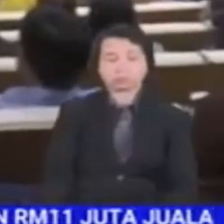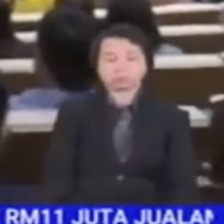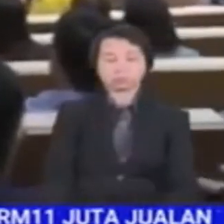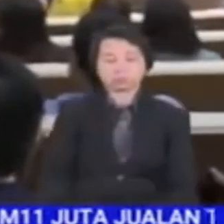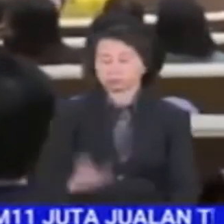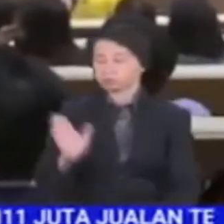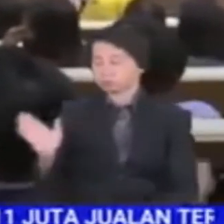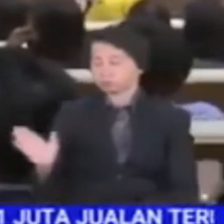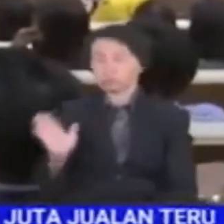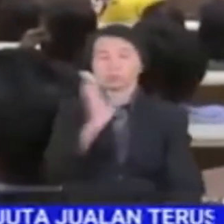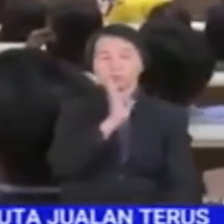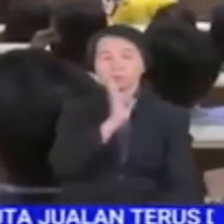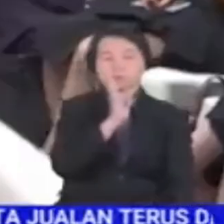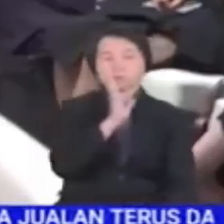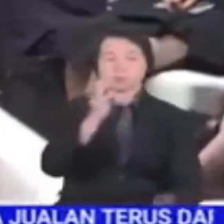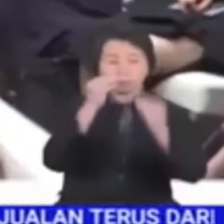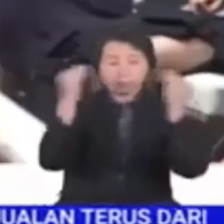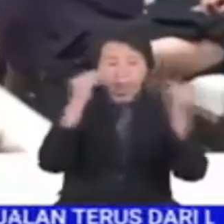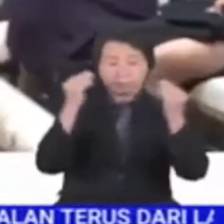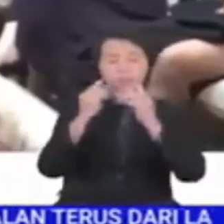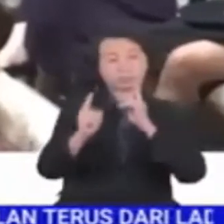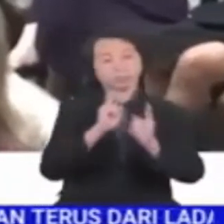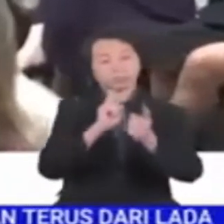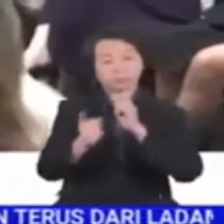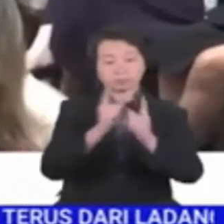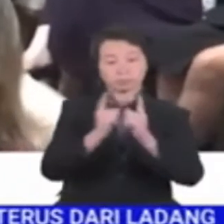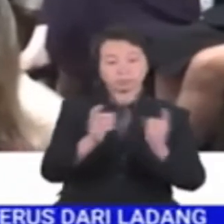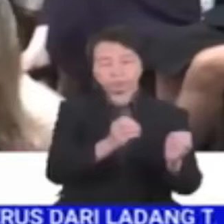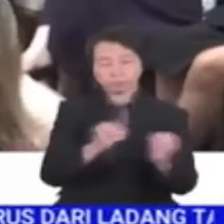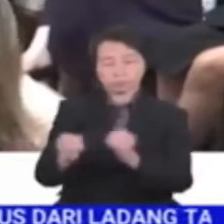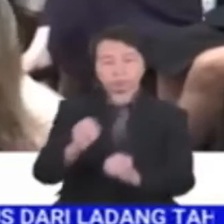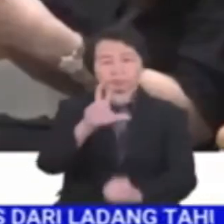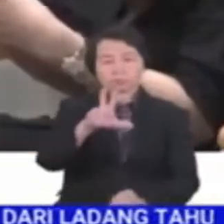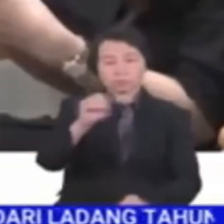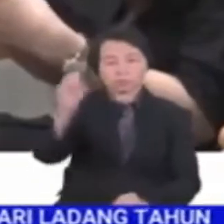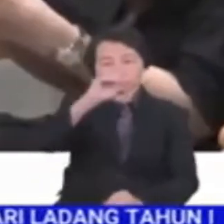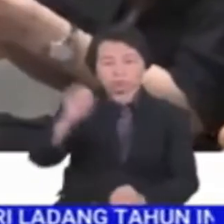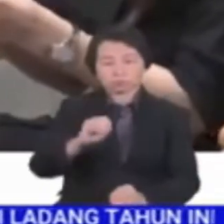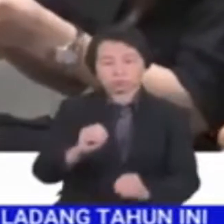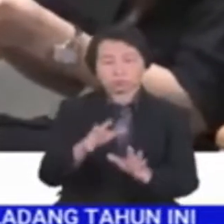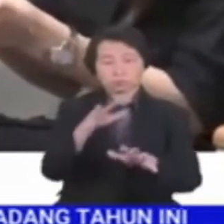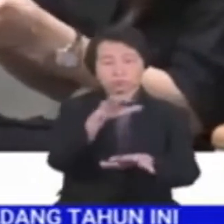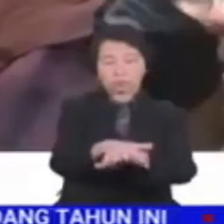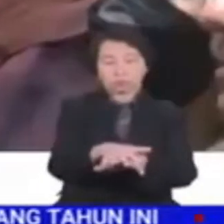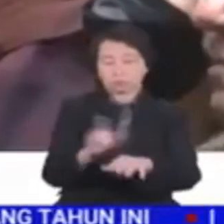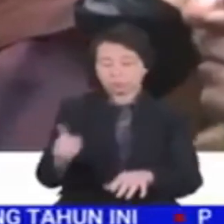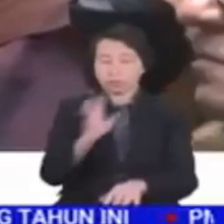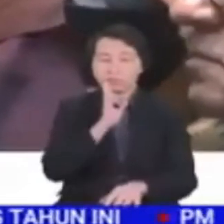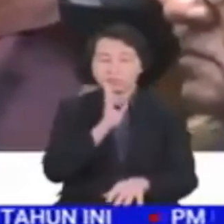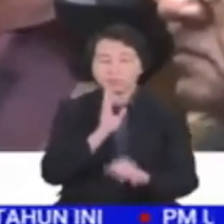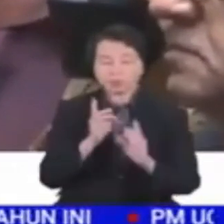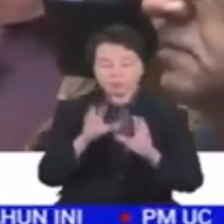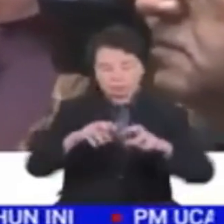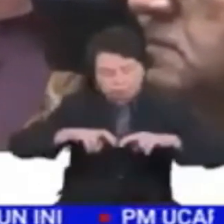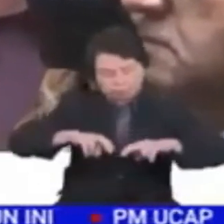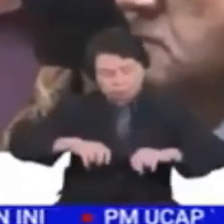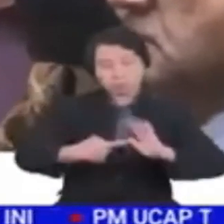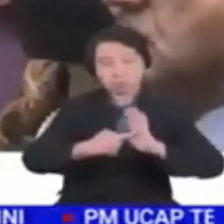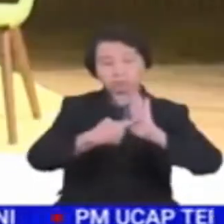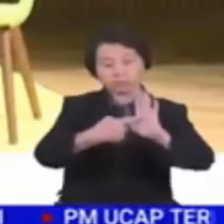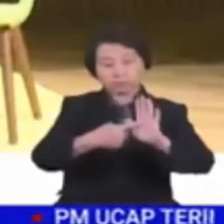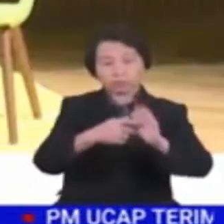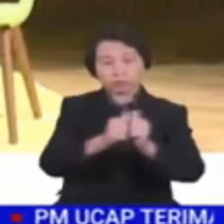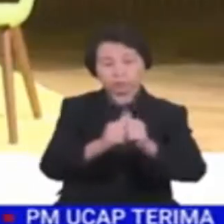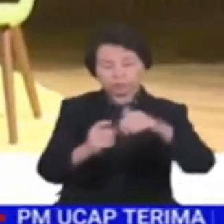Beliau berkata demikian dalam majlis Dialog Anjuran 30% Club. Beliau menambah penyelidikan telah menunjukkan